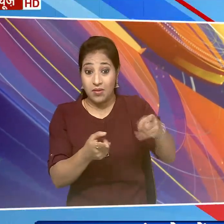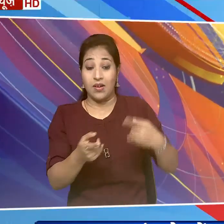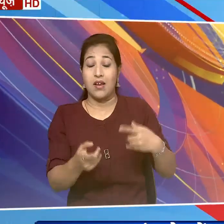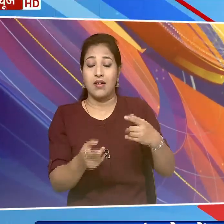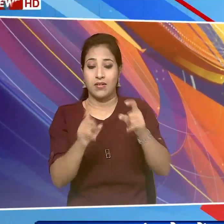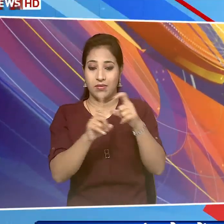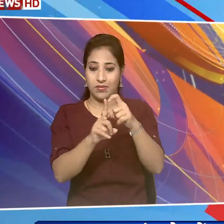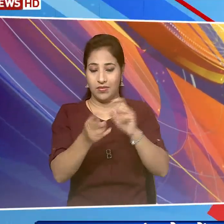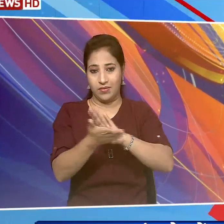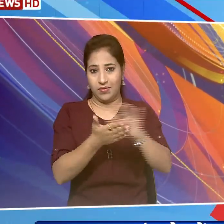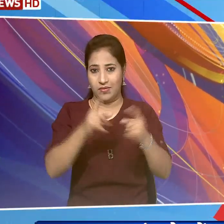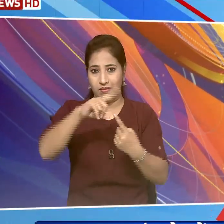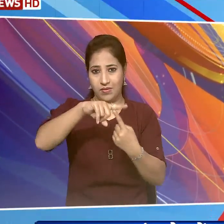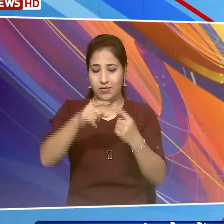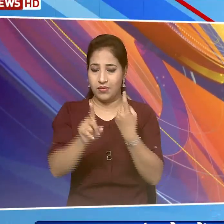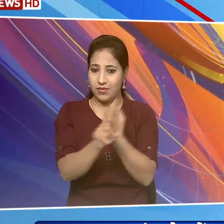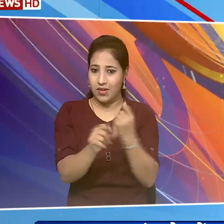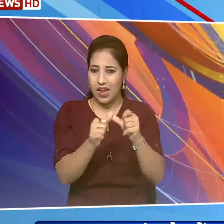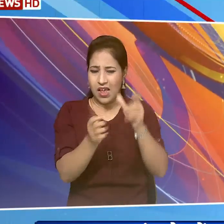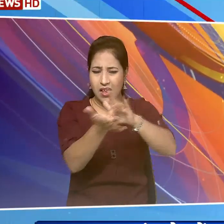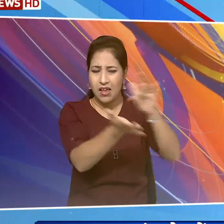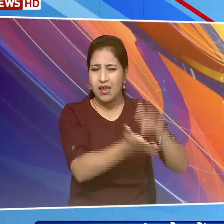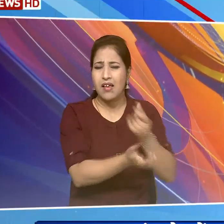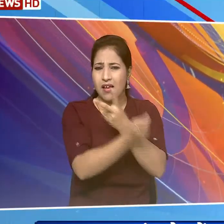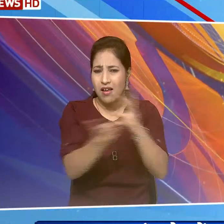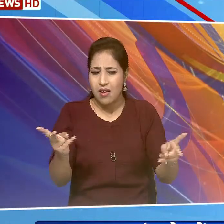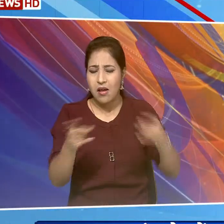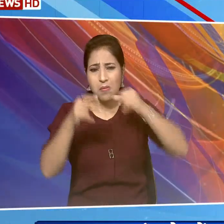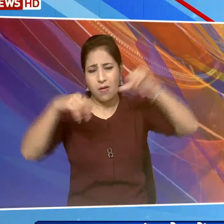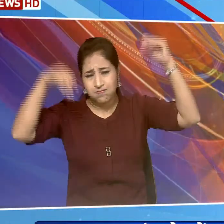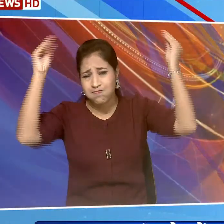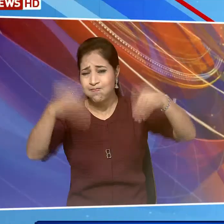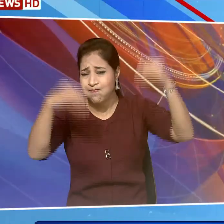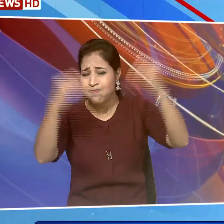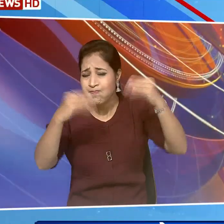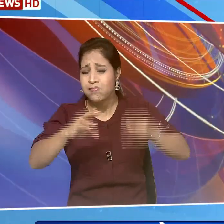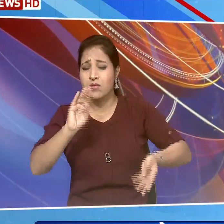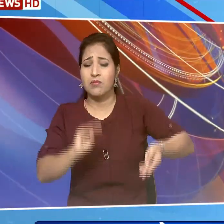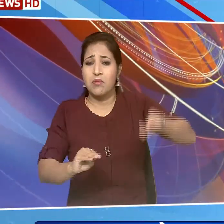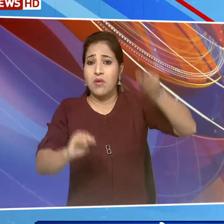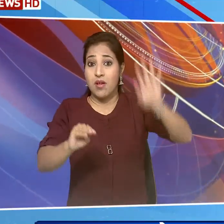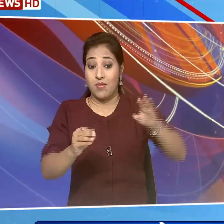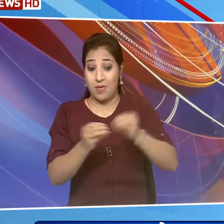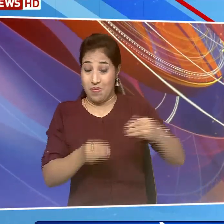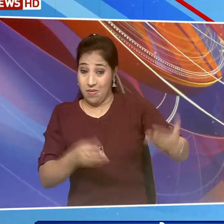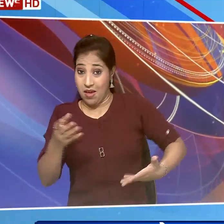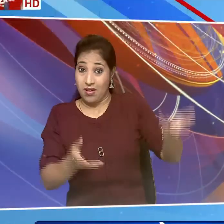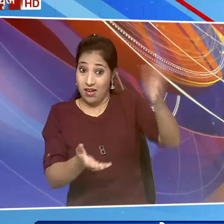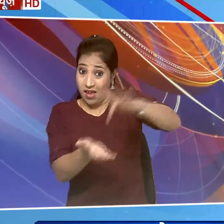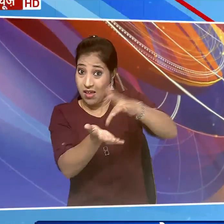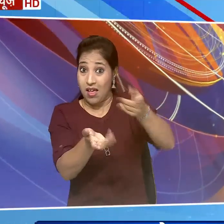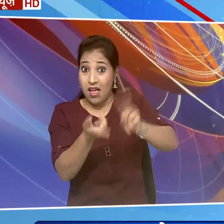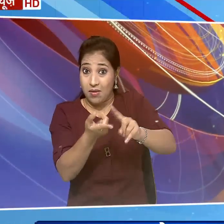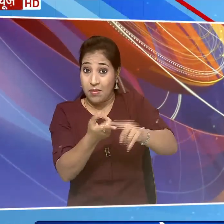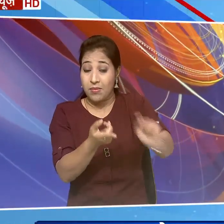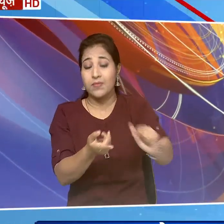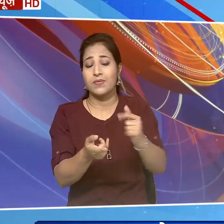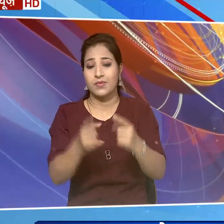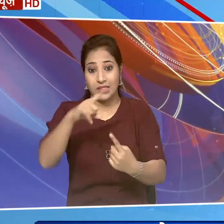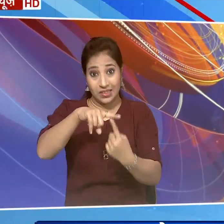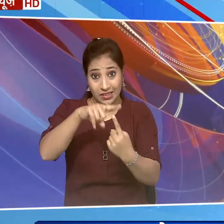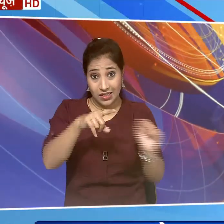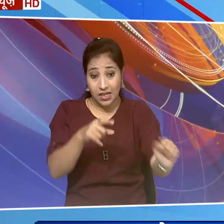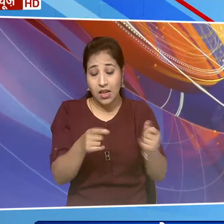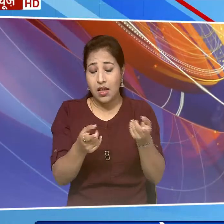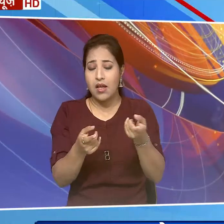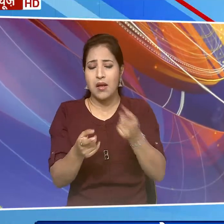सहित देश के अधिकांश हिस्सों में लगातार बारिश हो रही है बांगलादेश में चक्रवात सित्रांग के दस्तक